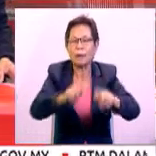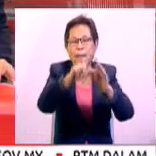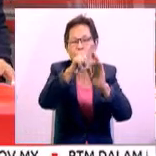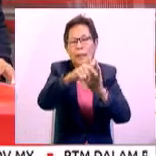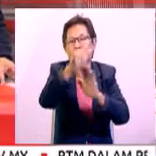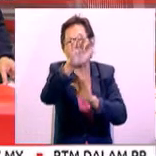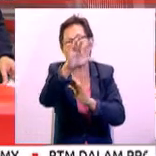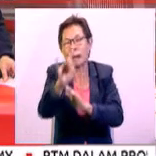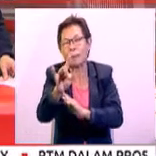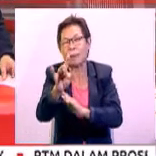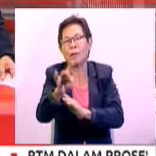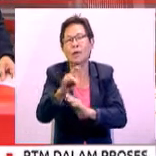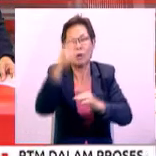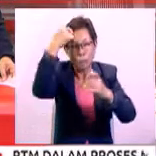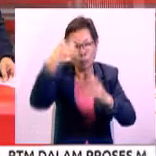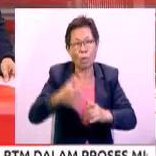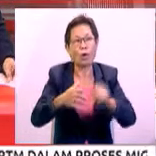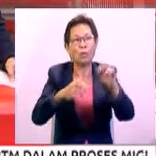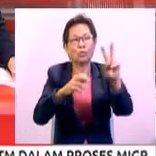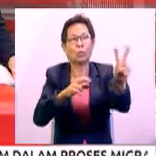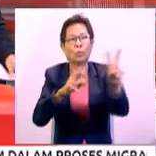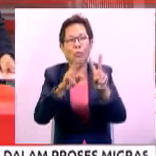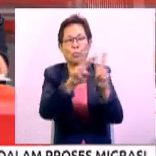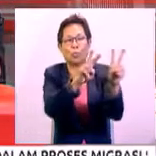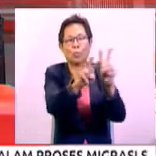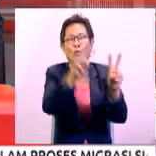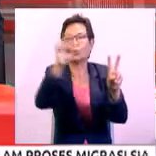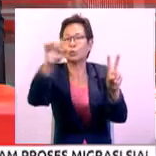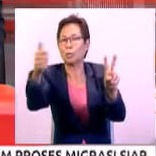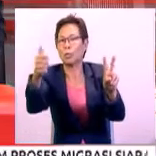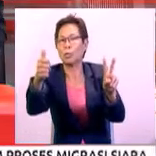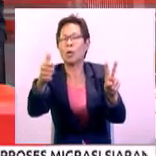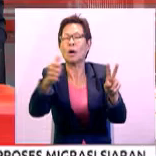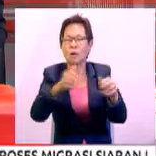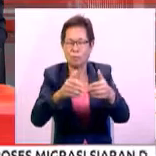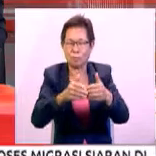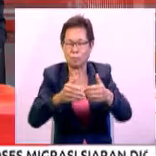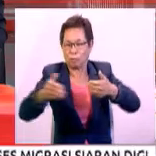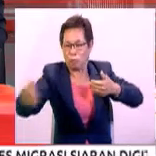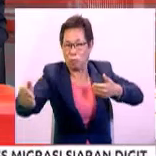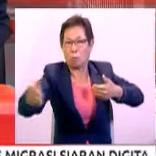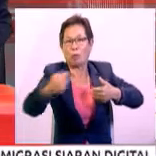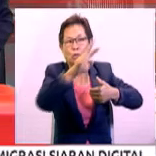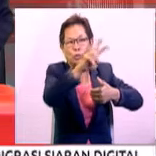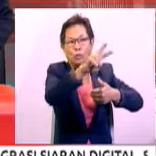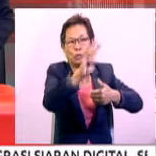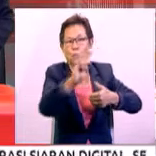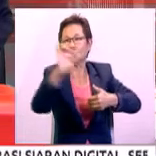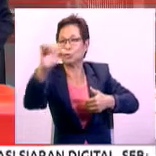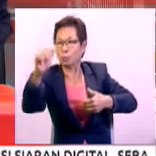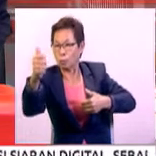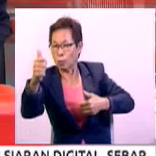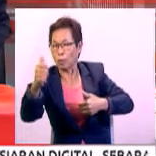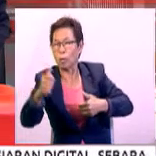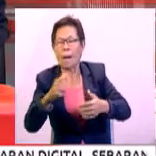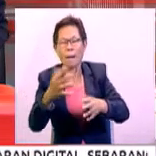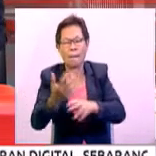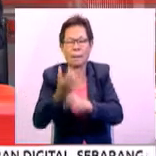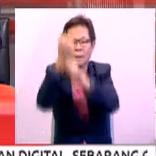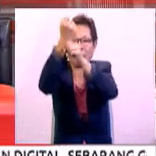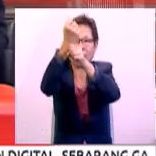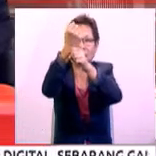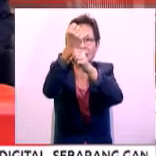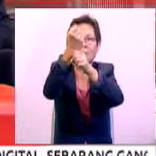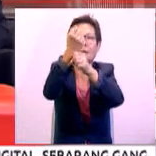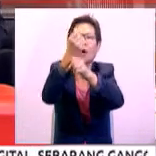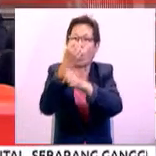menjadikan keputusan 22-10 dan Mitch Andrews menjarakkan lagi jurang mata 27-10 mendahului pasukan